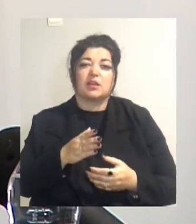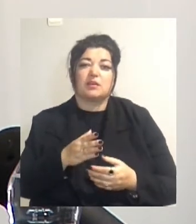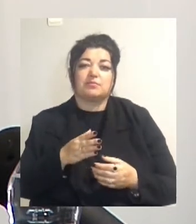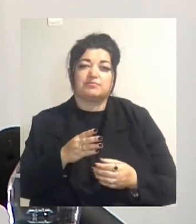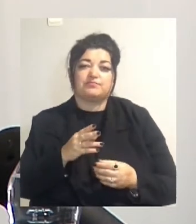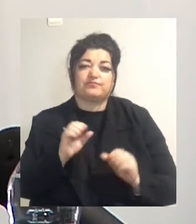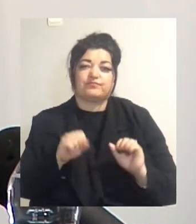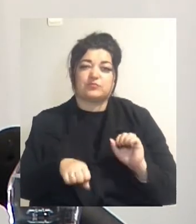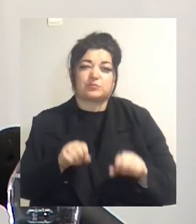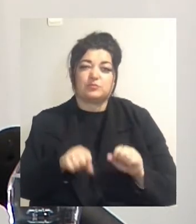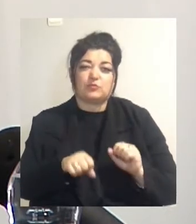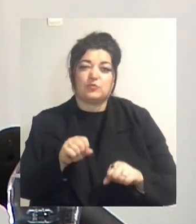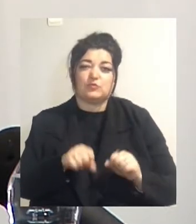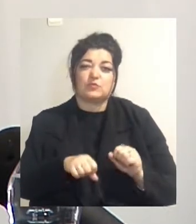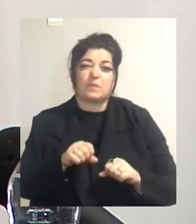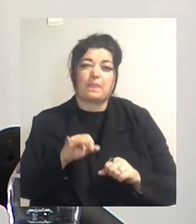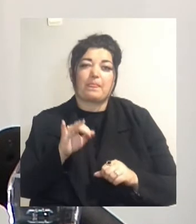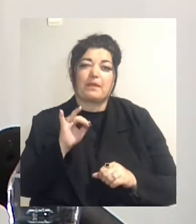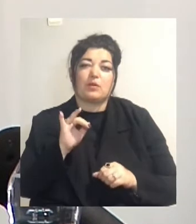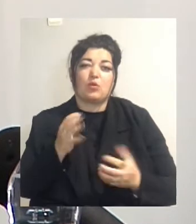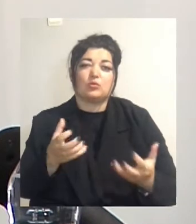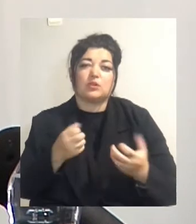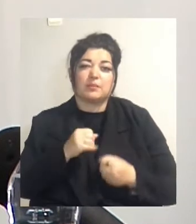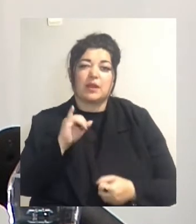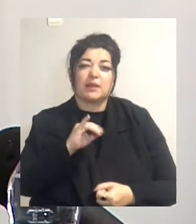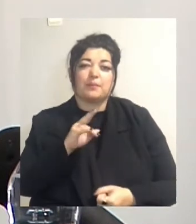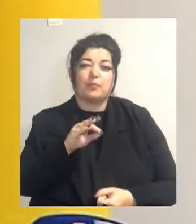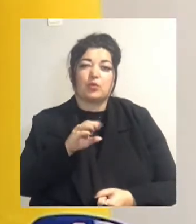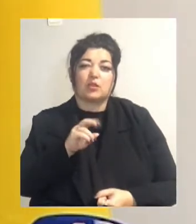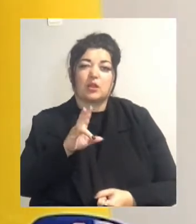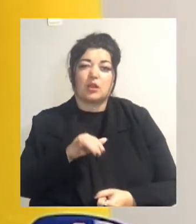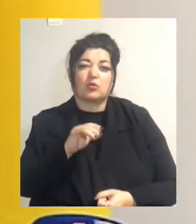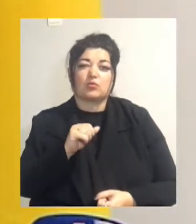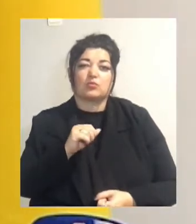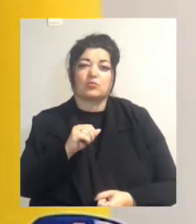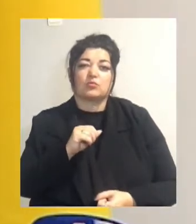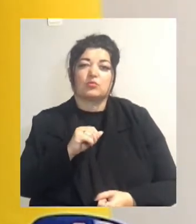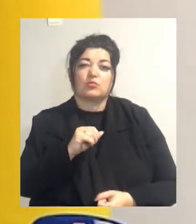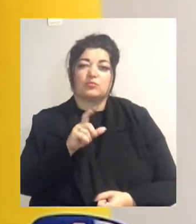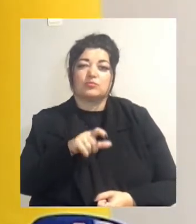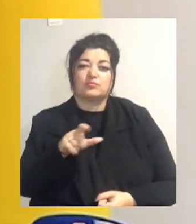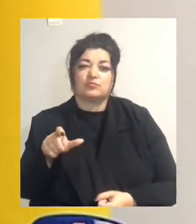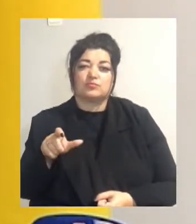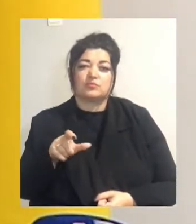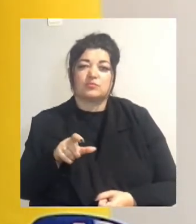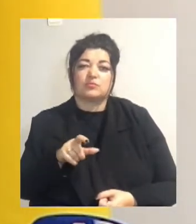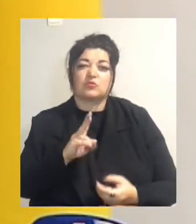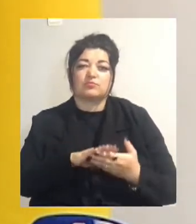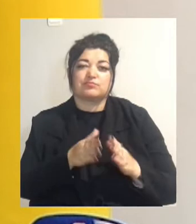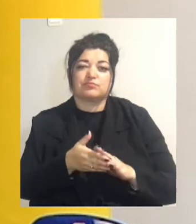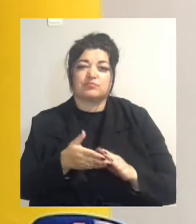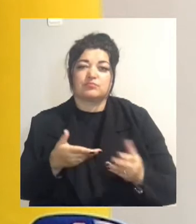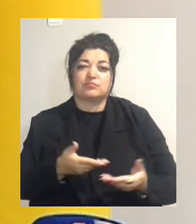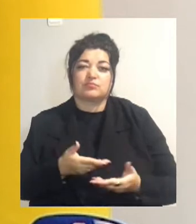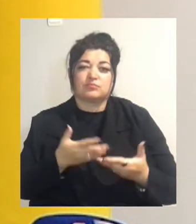бенефіціарам можливість отримати іпотеку під 3% на 20 років. Іпотека дає можливість купувати житло на вторинному